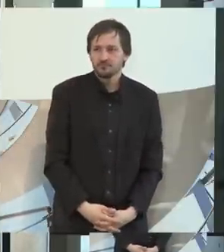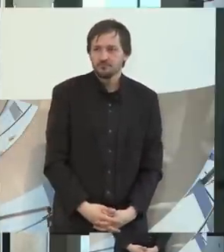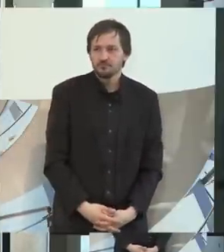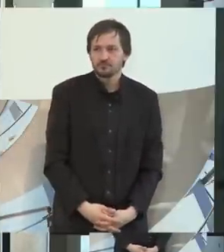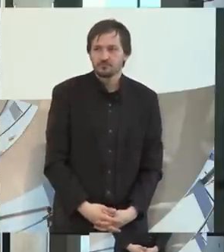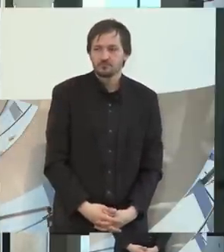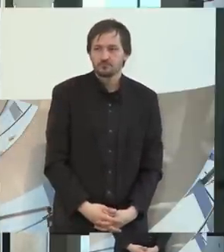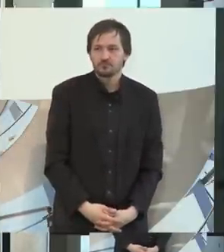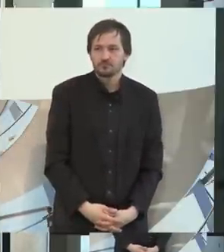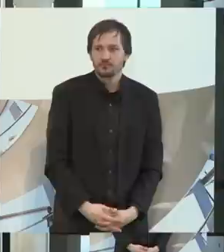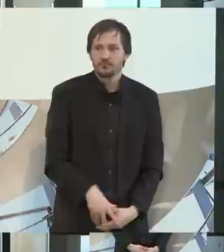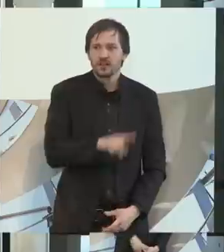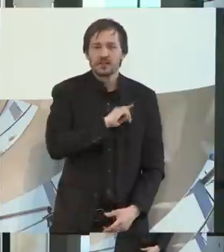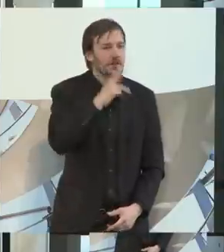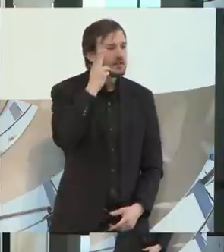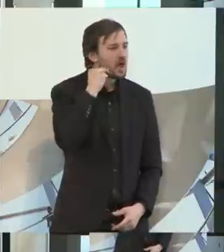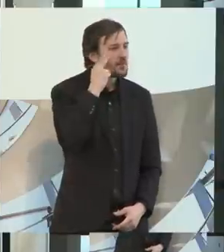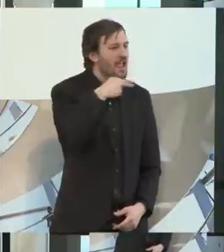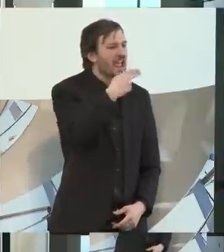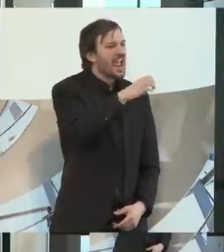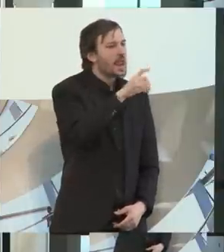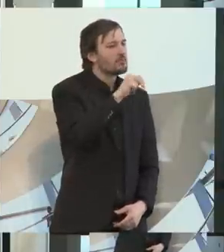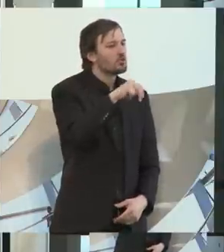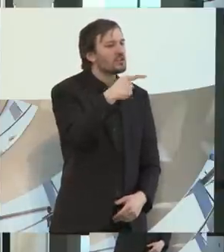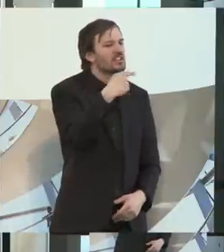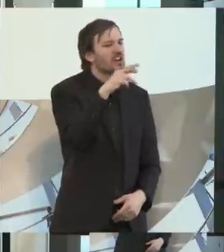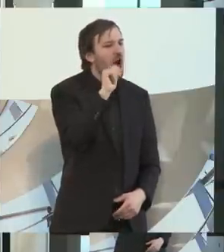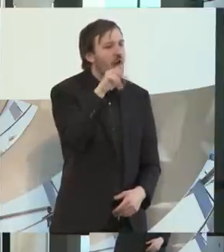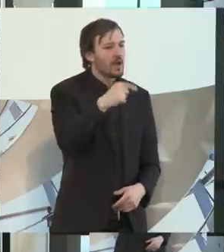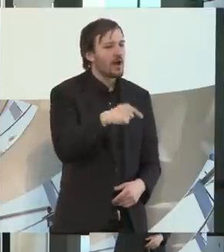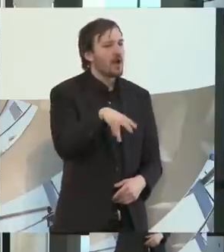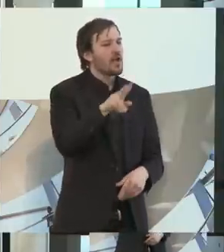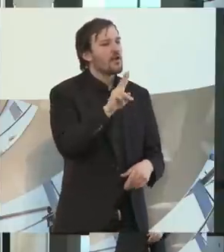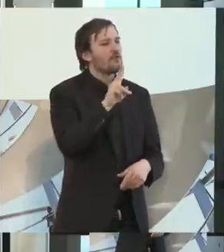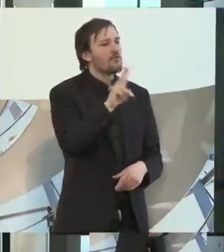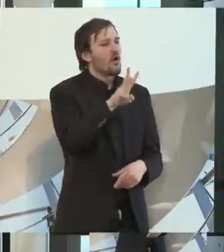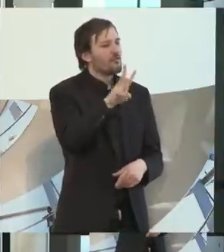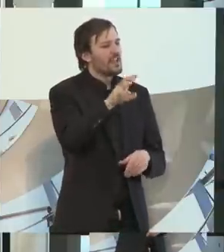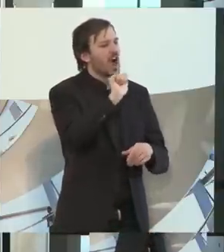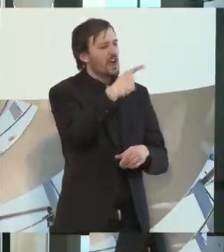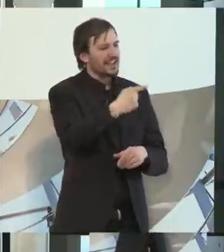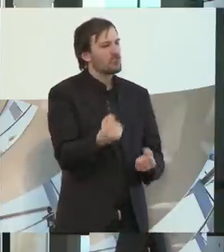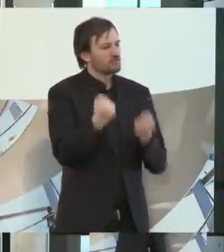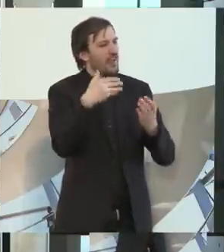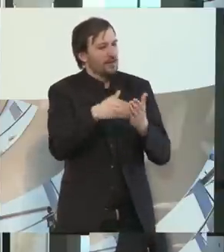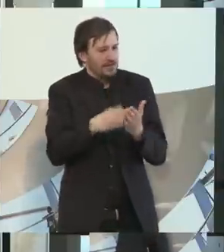Danach die Damen und der. Mein Name ist Helmut Greiner, bin Schwerbehindertenvertreter in der Volkswagen AG im Werk Salzgitter.